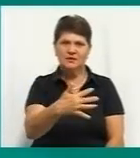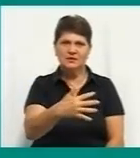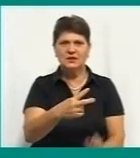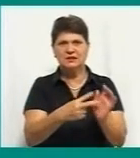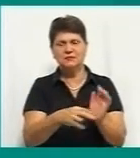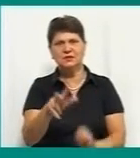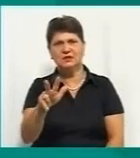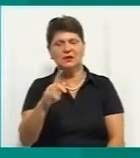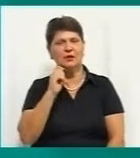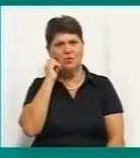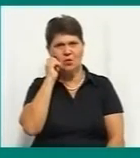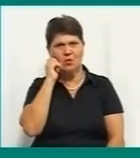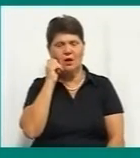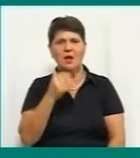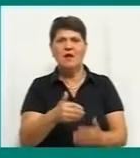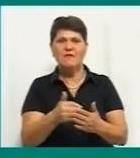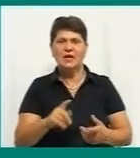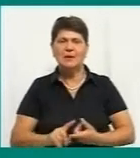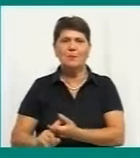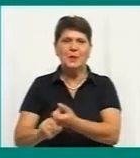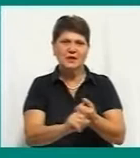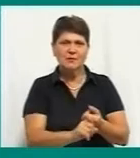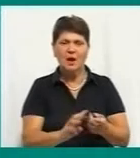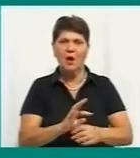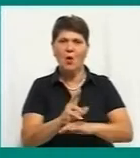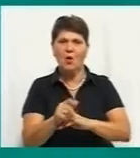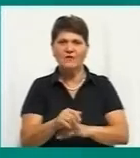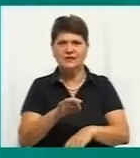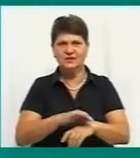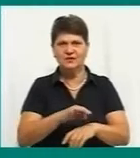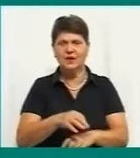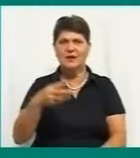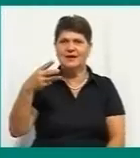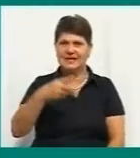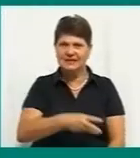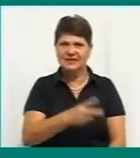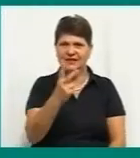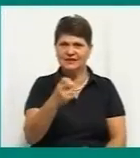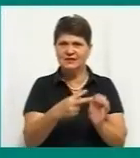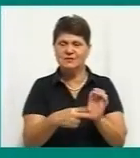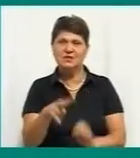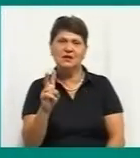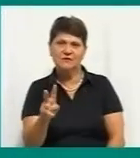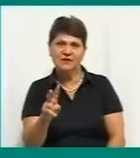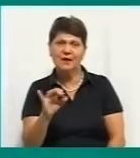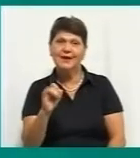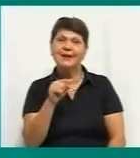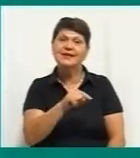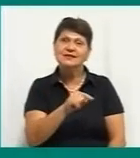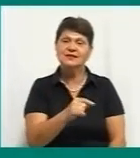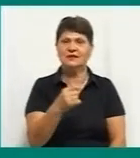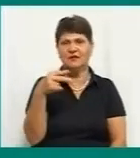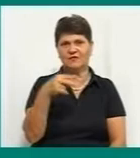початку ж пандемії на COVID в області занедужали 3272 людини. З них 2477